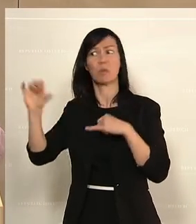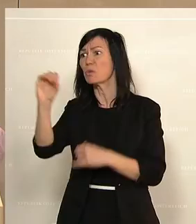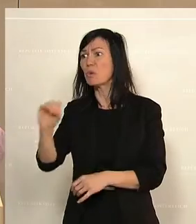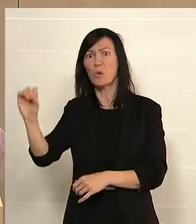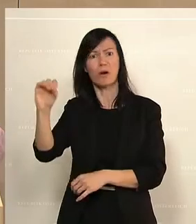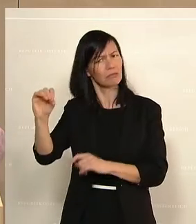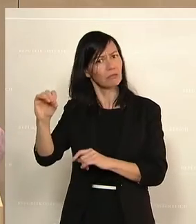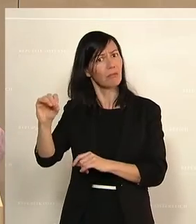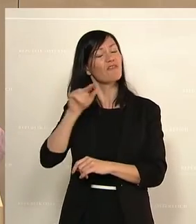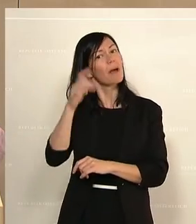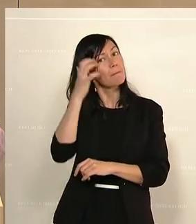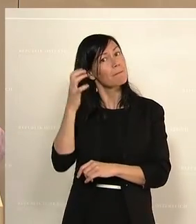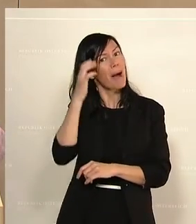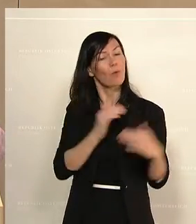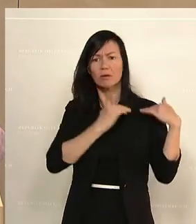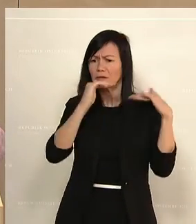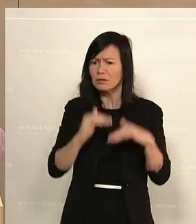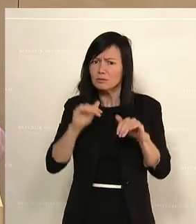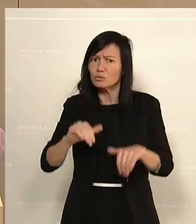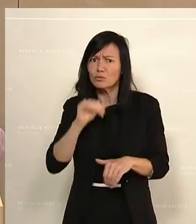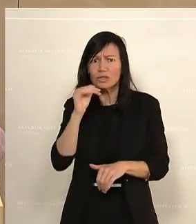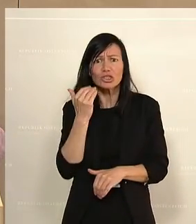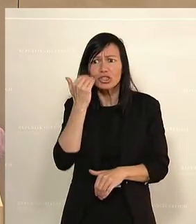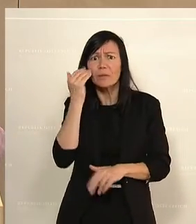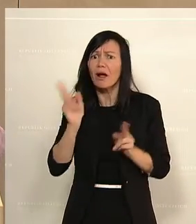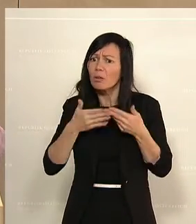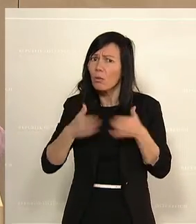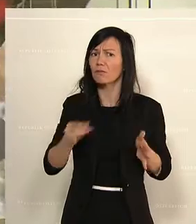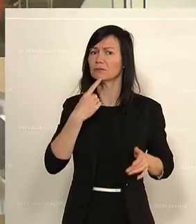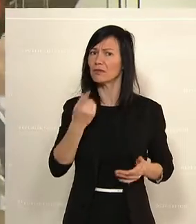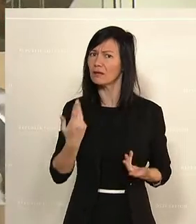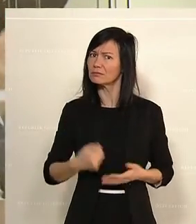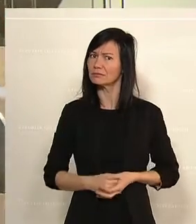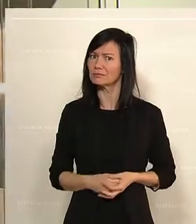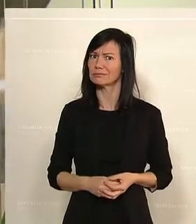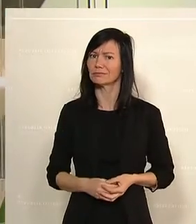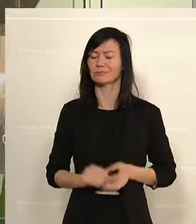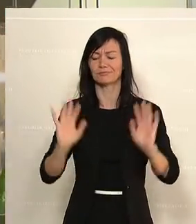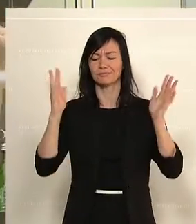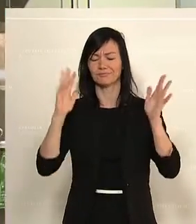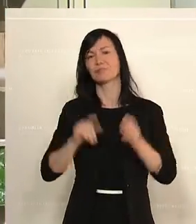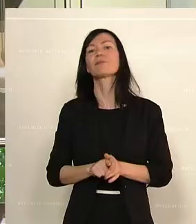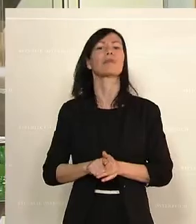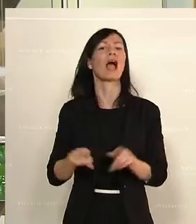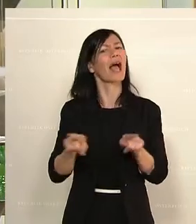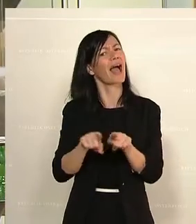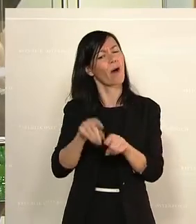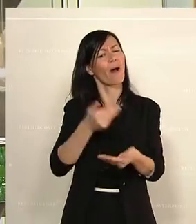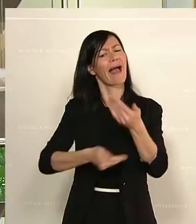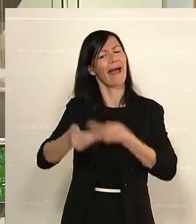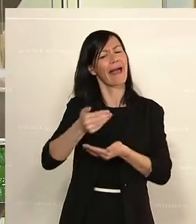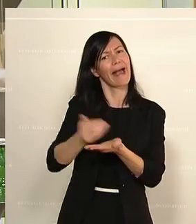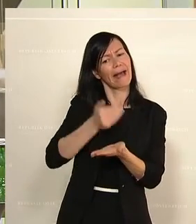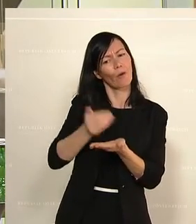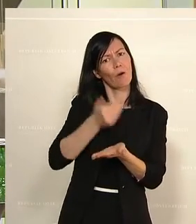schämen. Aber auch die Einkommensteuerbelastung wird